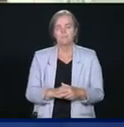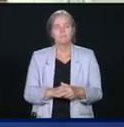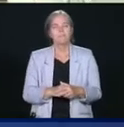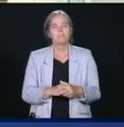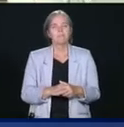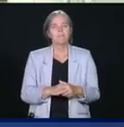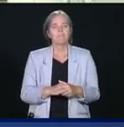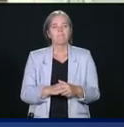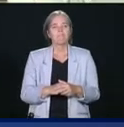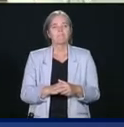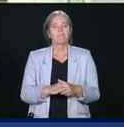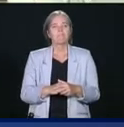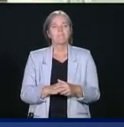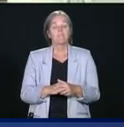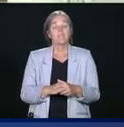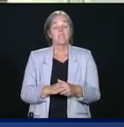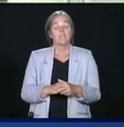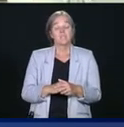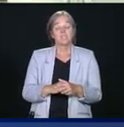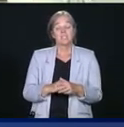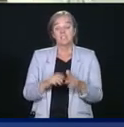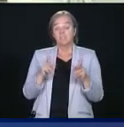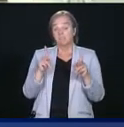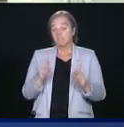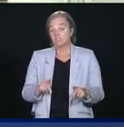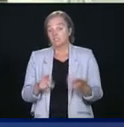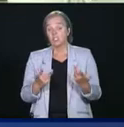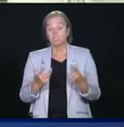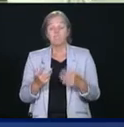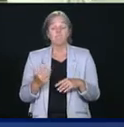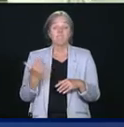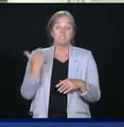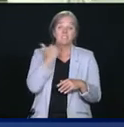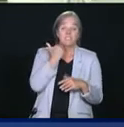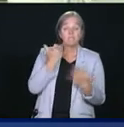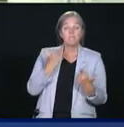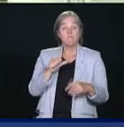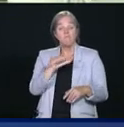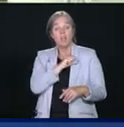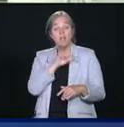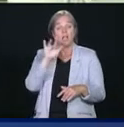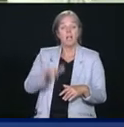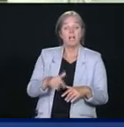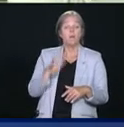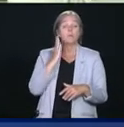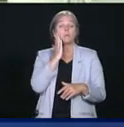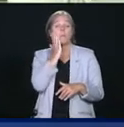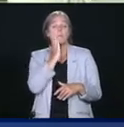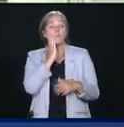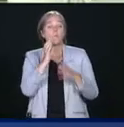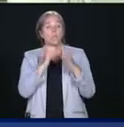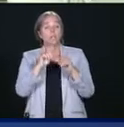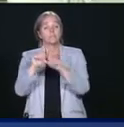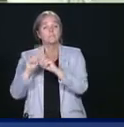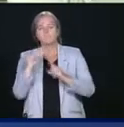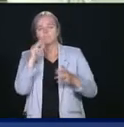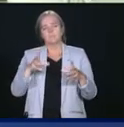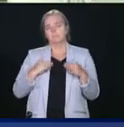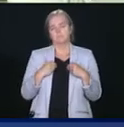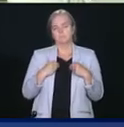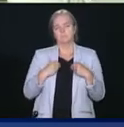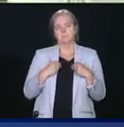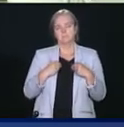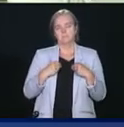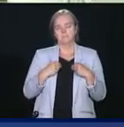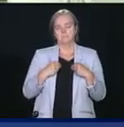où les gens sont confrontés à la violence en raison de la couleur de leur peau est inacceptable. Aucun parent ne devrait avoir à expliquer à nouveau